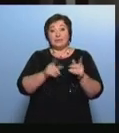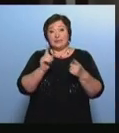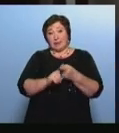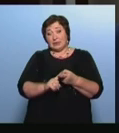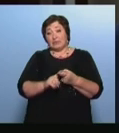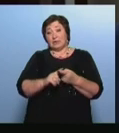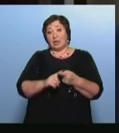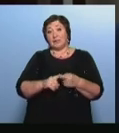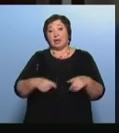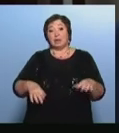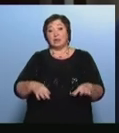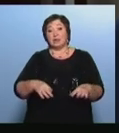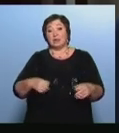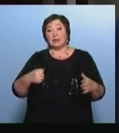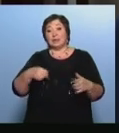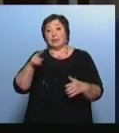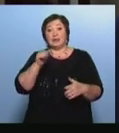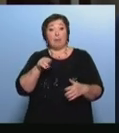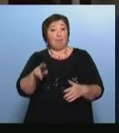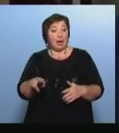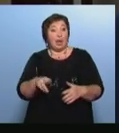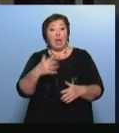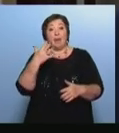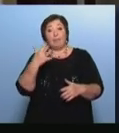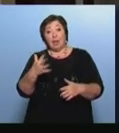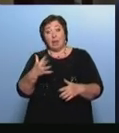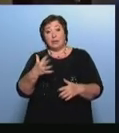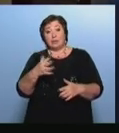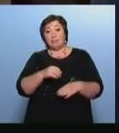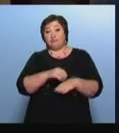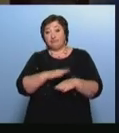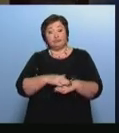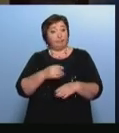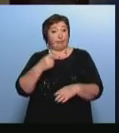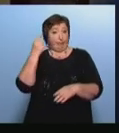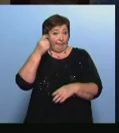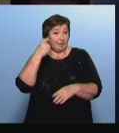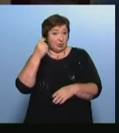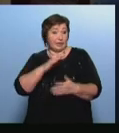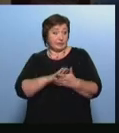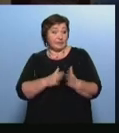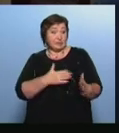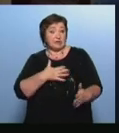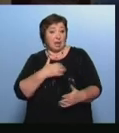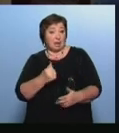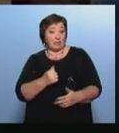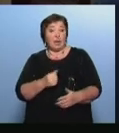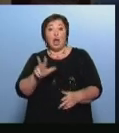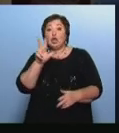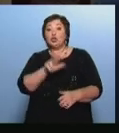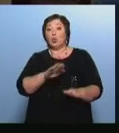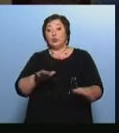происшествием, выявлены Из них пять лиц выявлено в нетрезвом состоянии Трое детей,